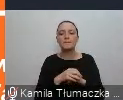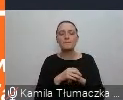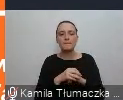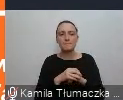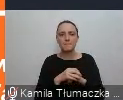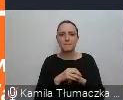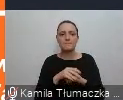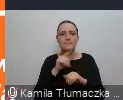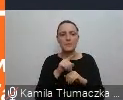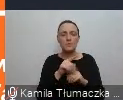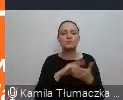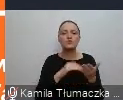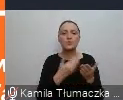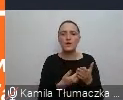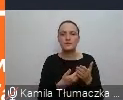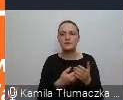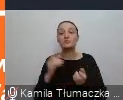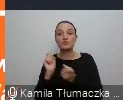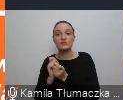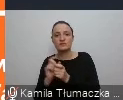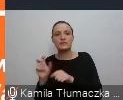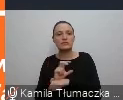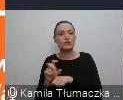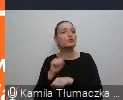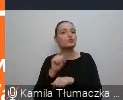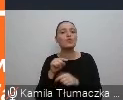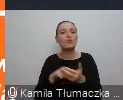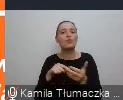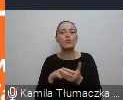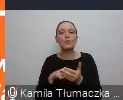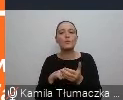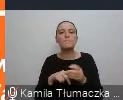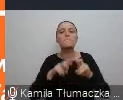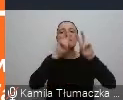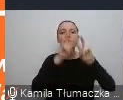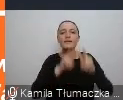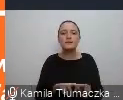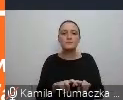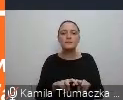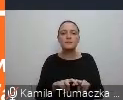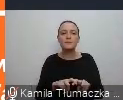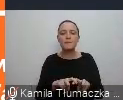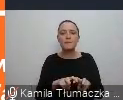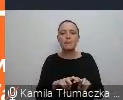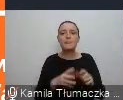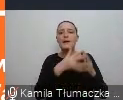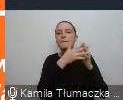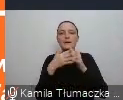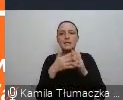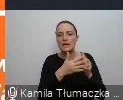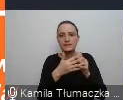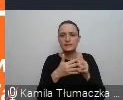na który powołują się przeciwnicy technologii. To jest konkretnie badanie Amerykańskiej